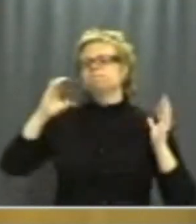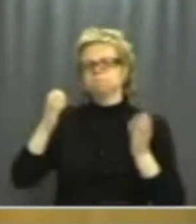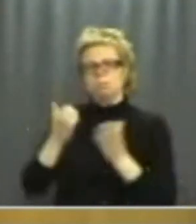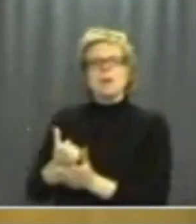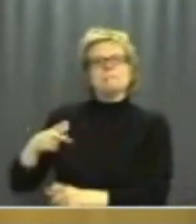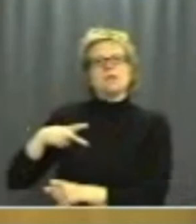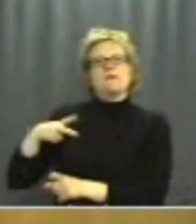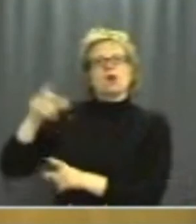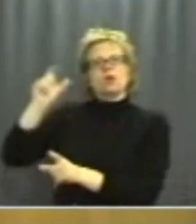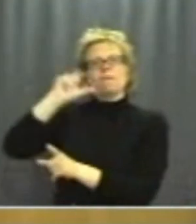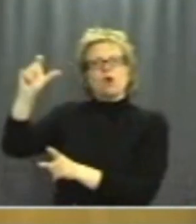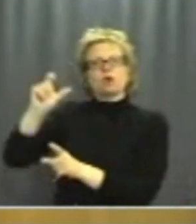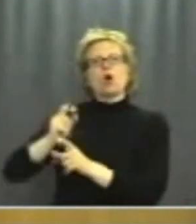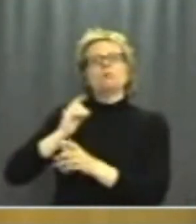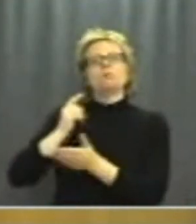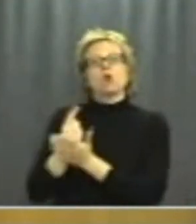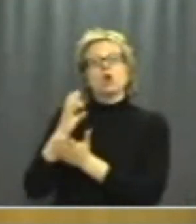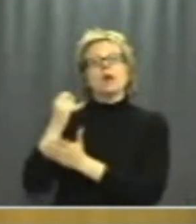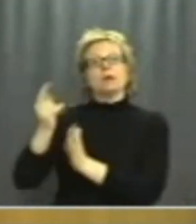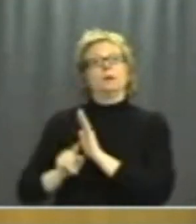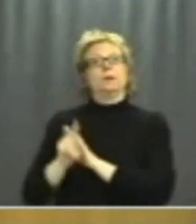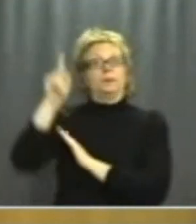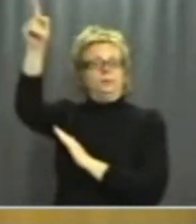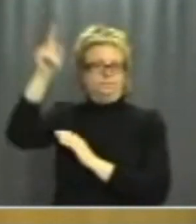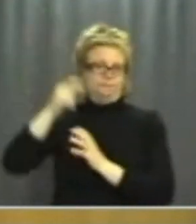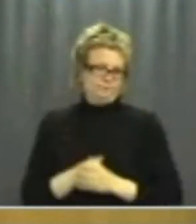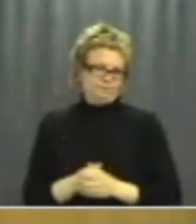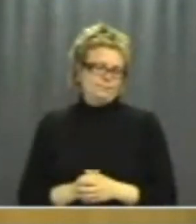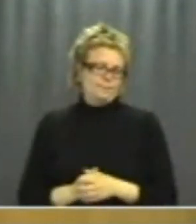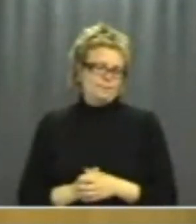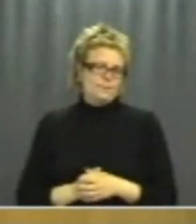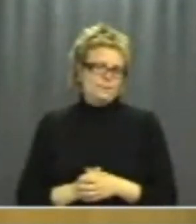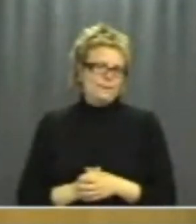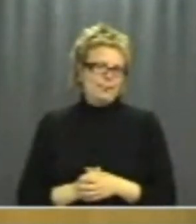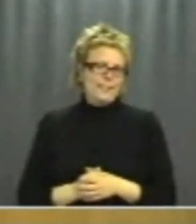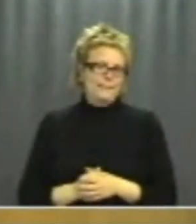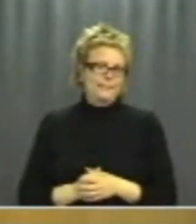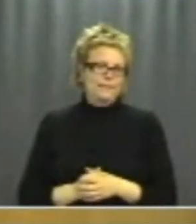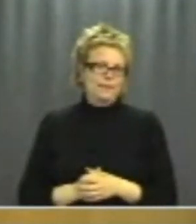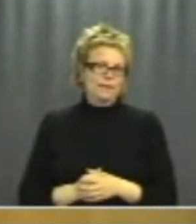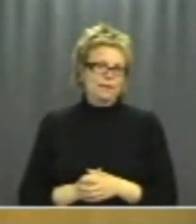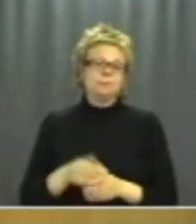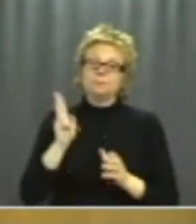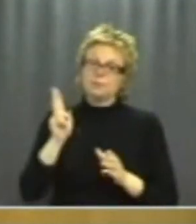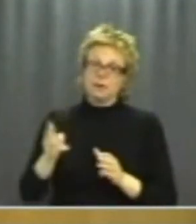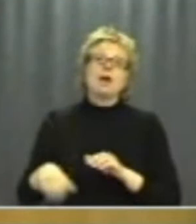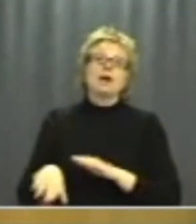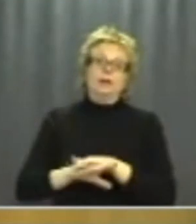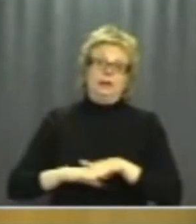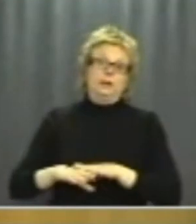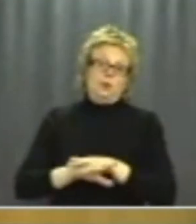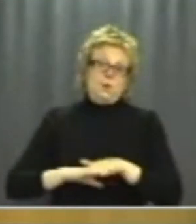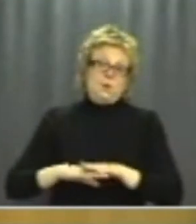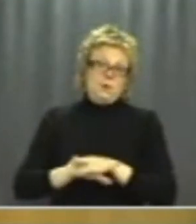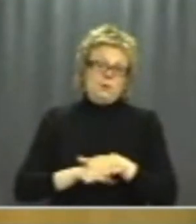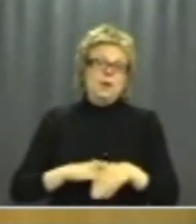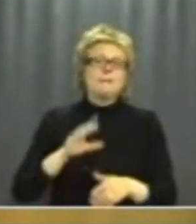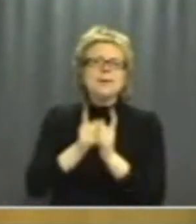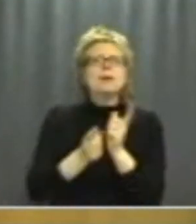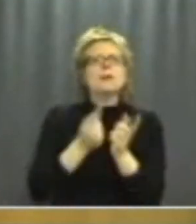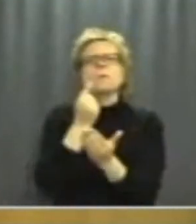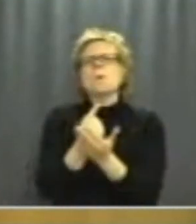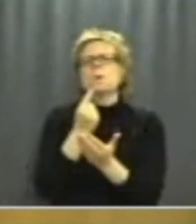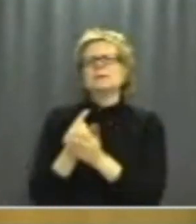privata företagens möjlighet att gå in och ta sig in på den verksamheten. Det är ju själva grunden. Det blir en konstig